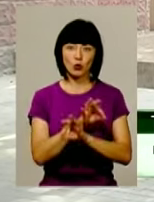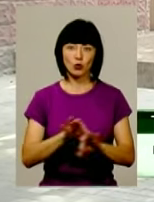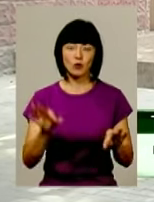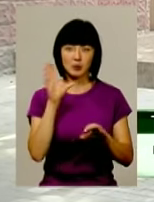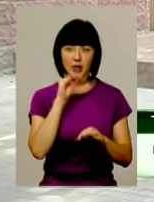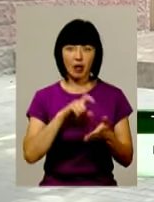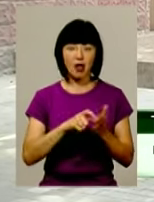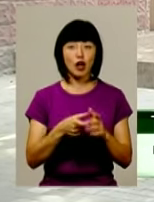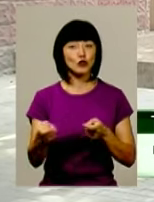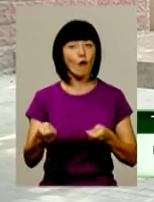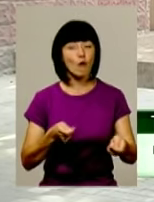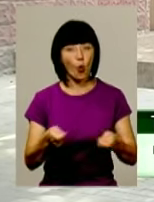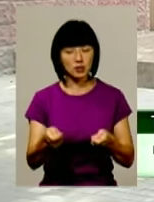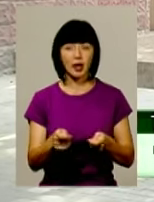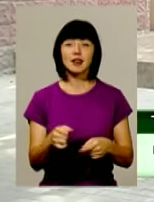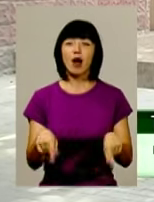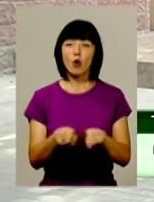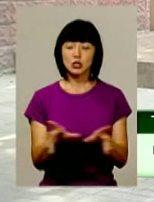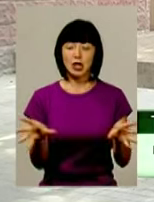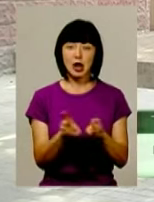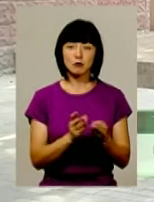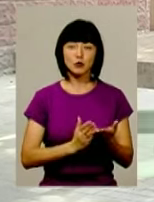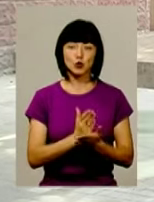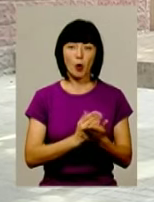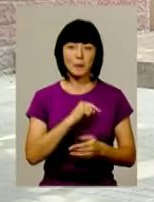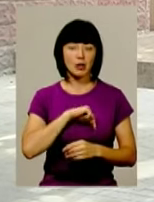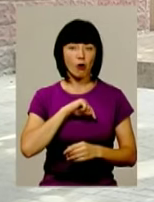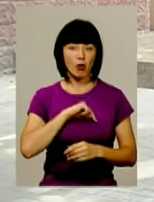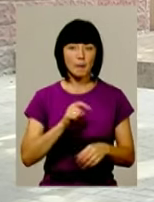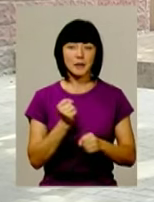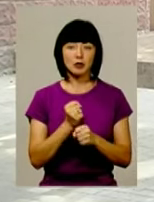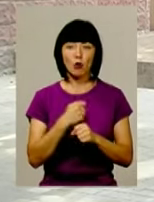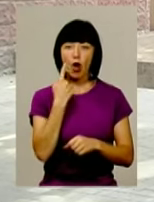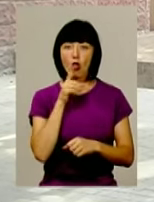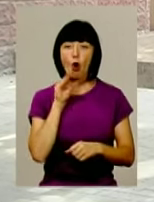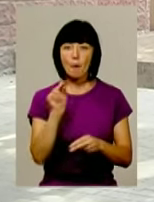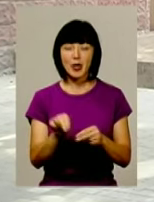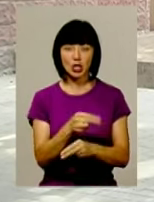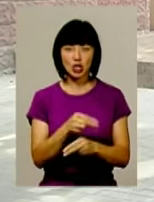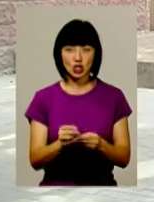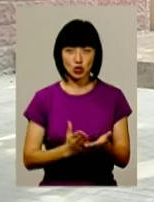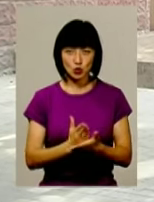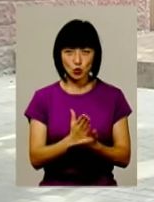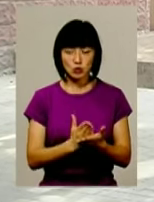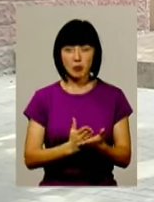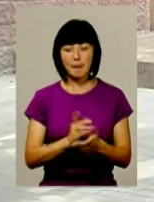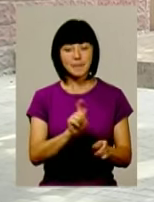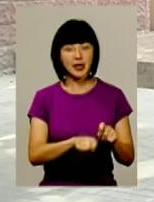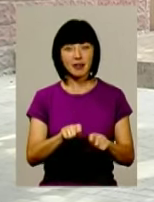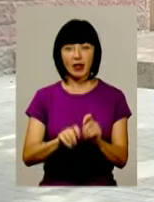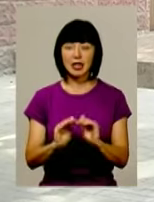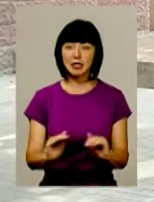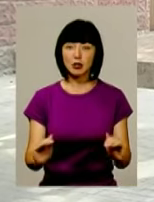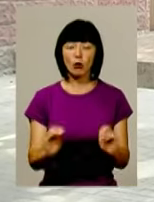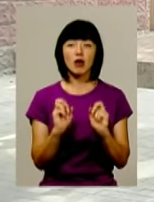класоводи. Також разом з психологічною службою працює логопедична служба, і логопед перевіряє